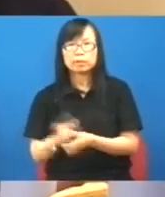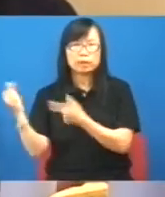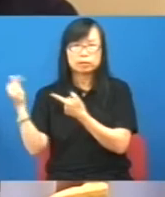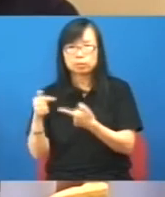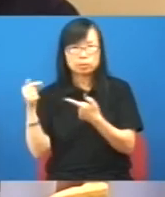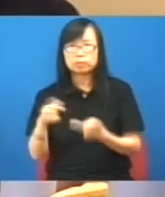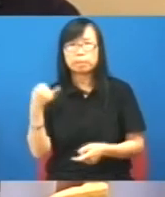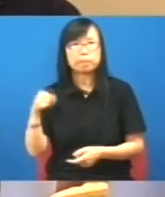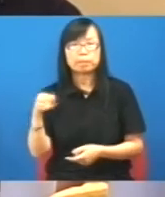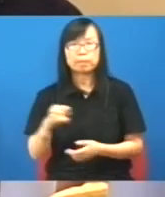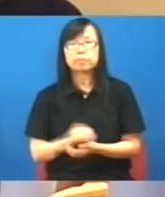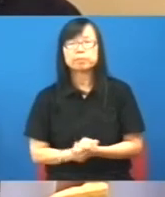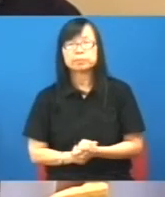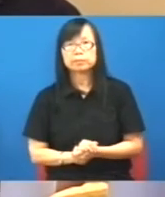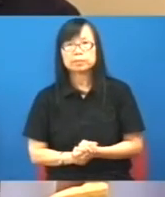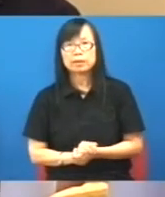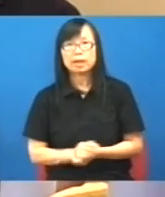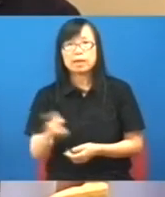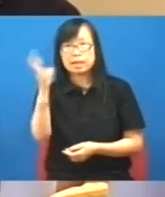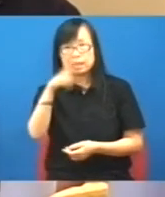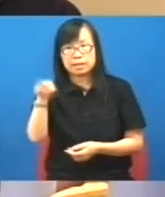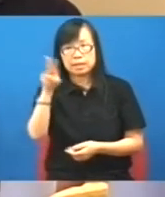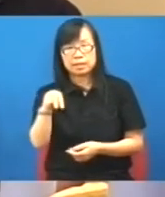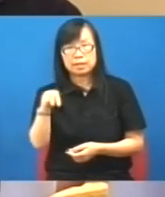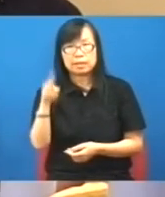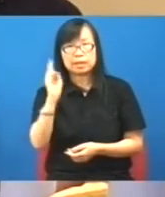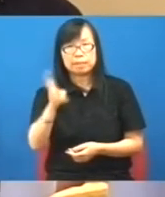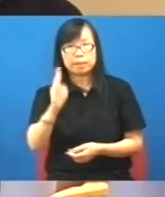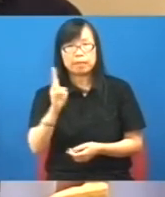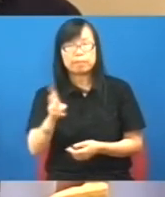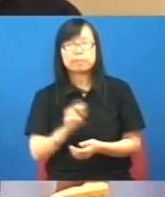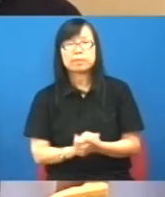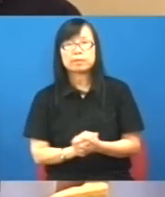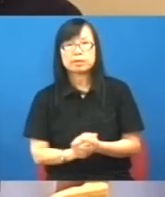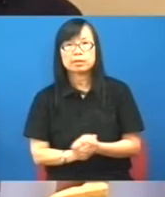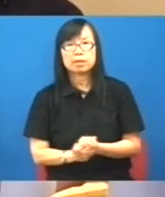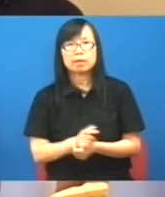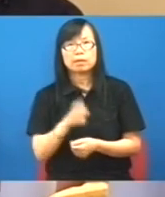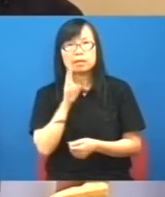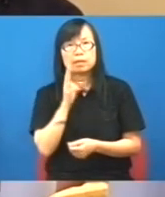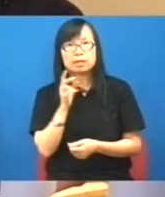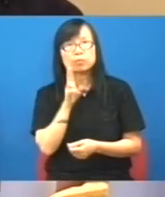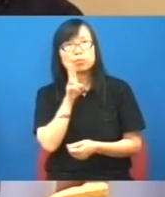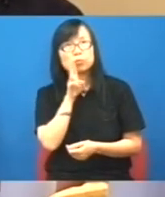現在在說派多少錢2,200元等於220元歐元真